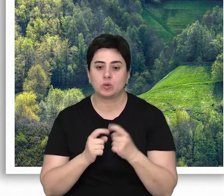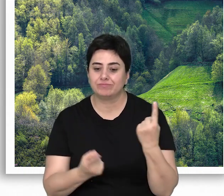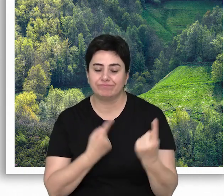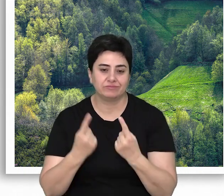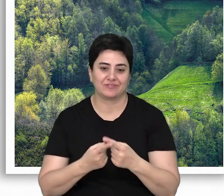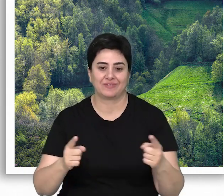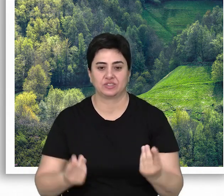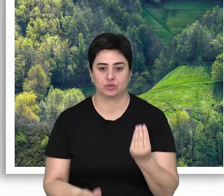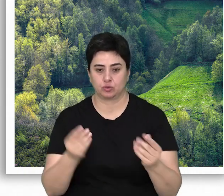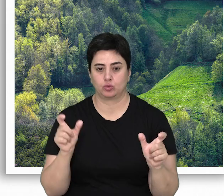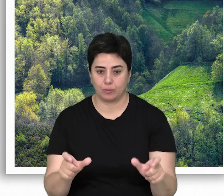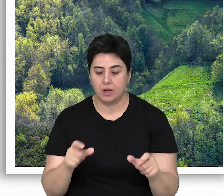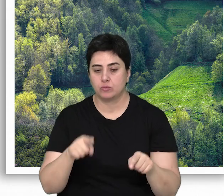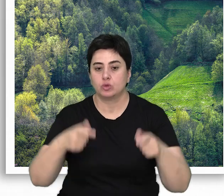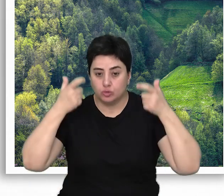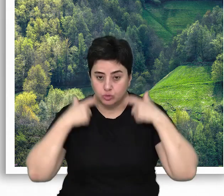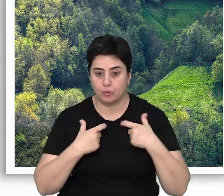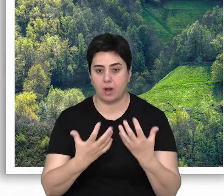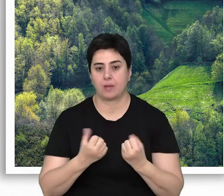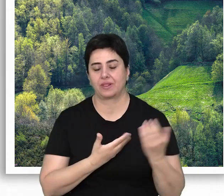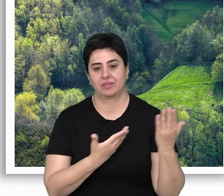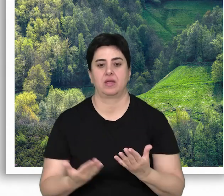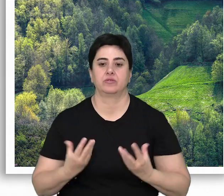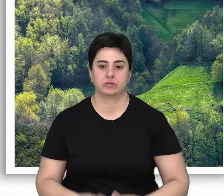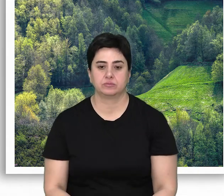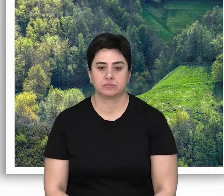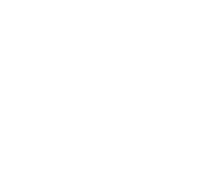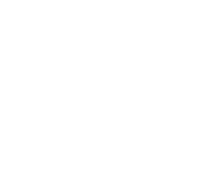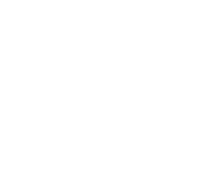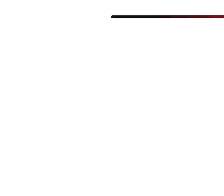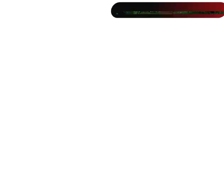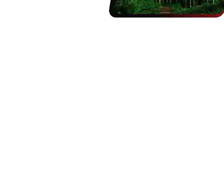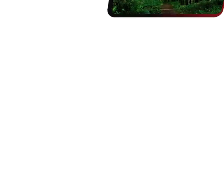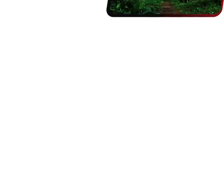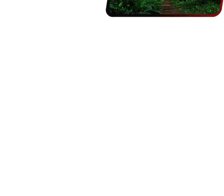çeşitliliği korumaya ve bu konuda sorumluluk üstlenmeye davet etmektedir.